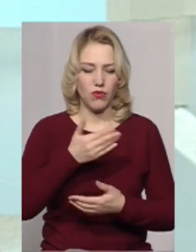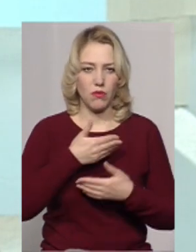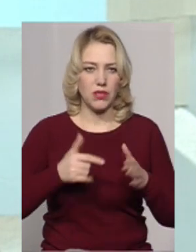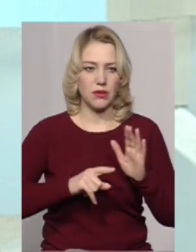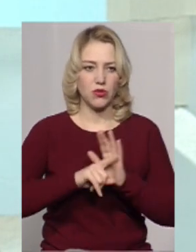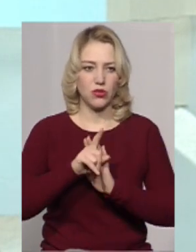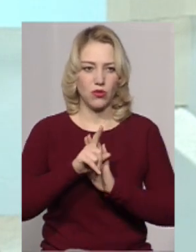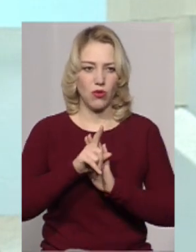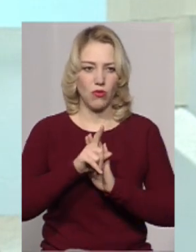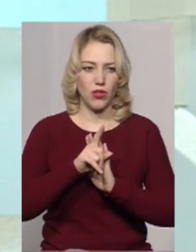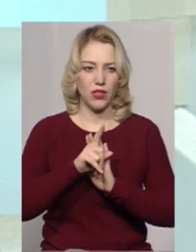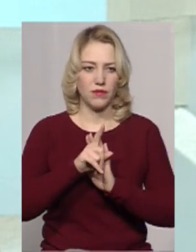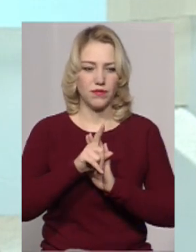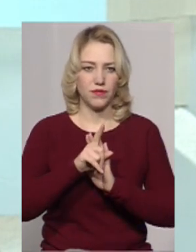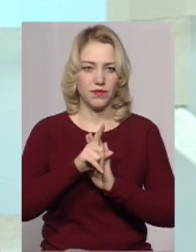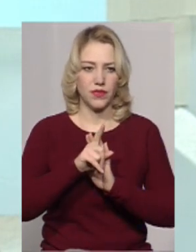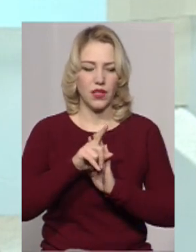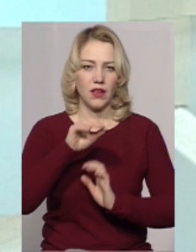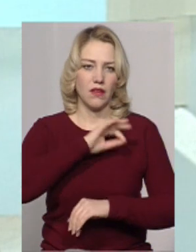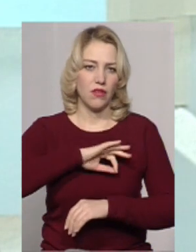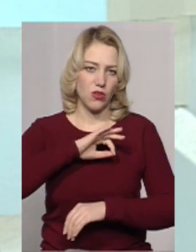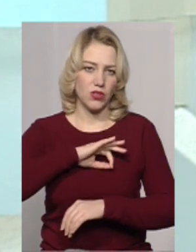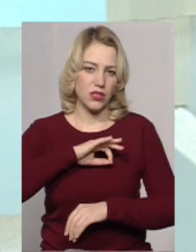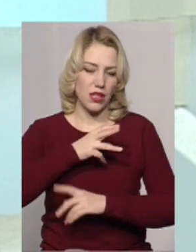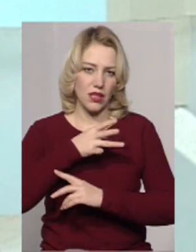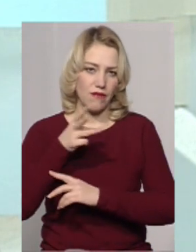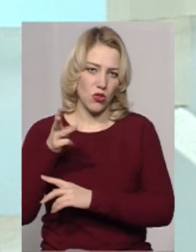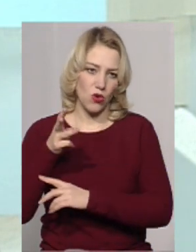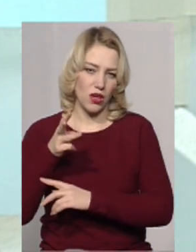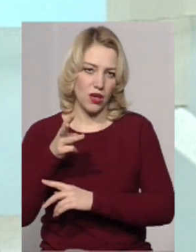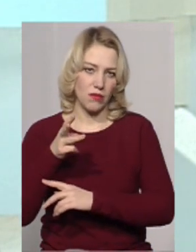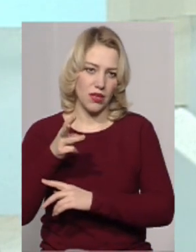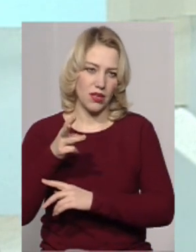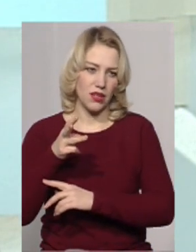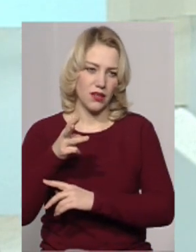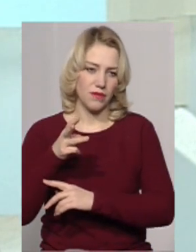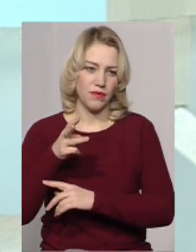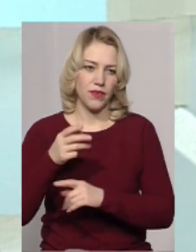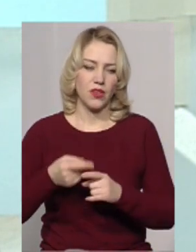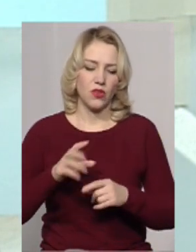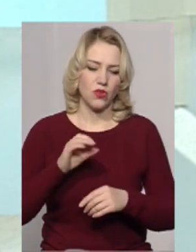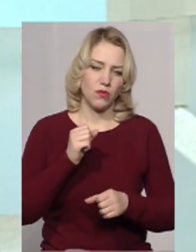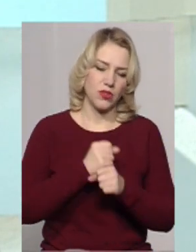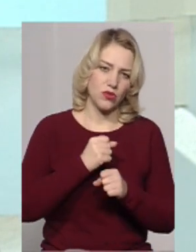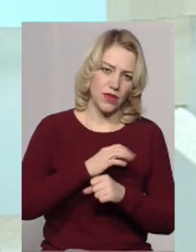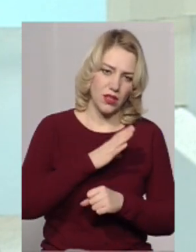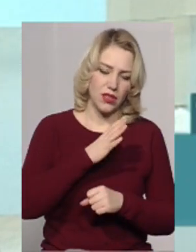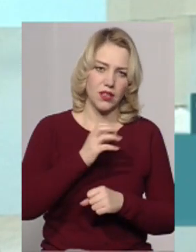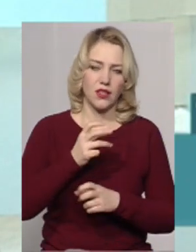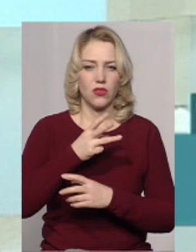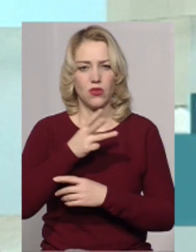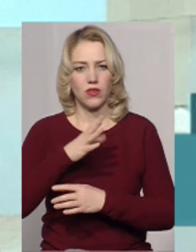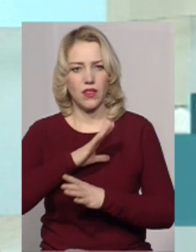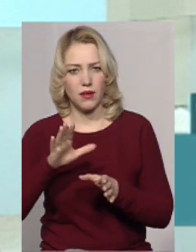започатковували використання відеокамер, так скажемо, сумбурно, тому що вони то працювали, то не працювали.